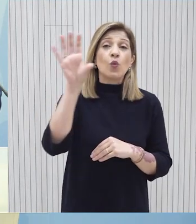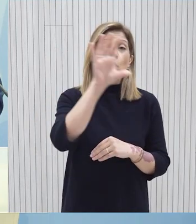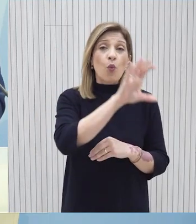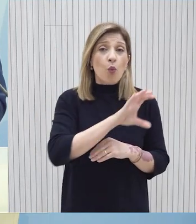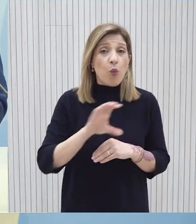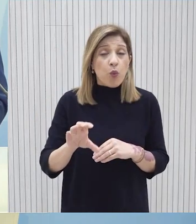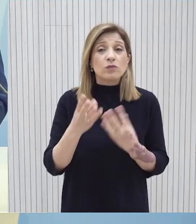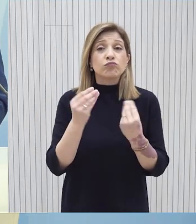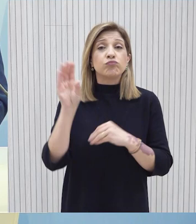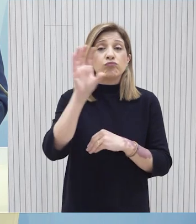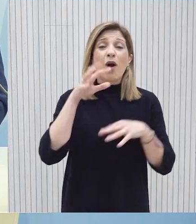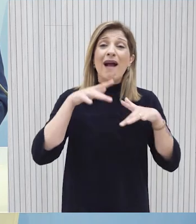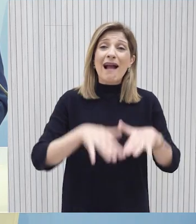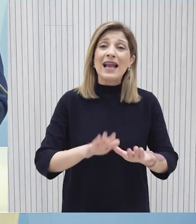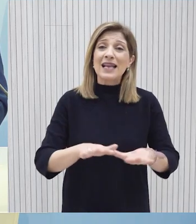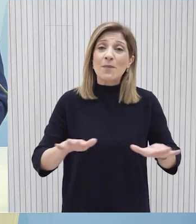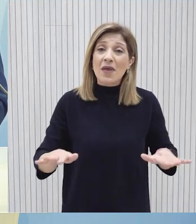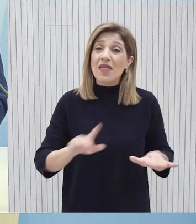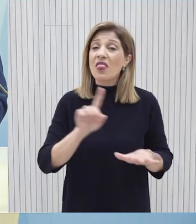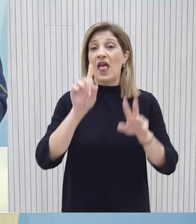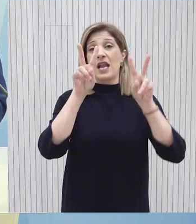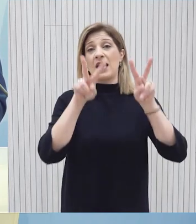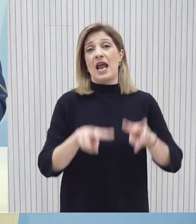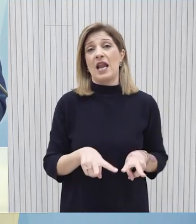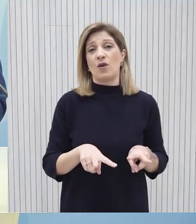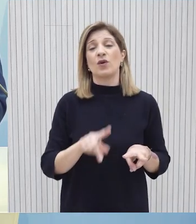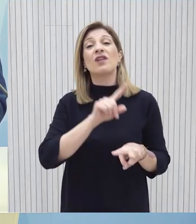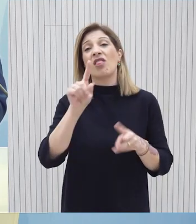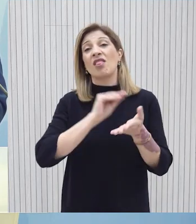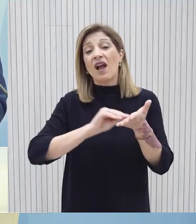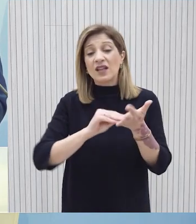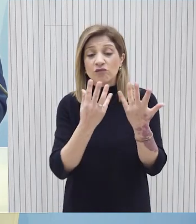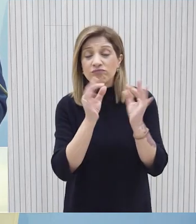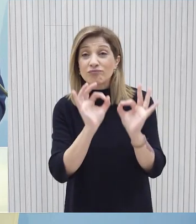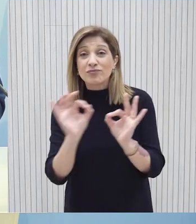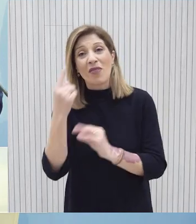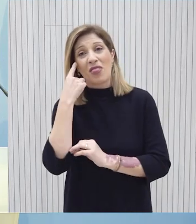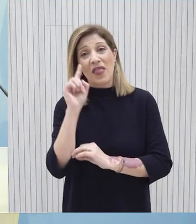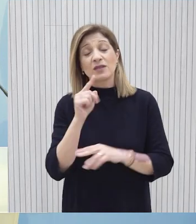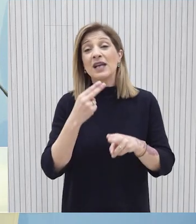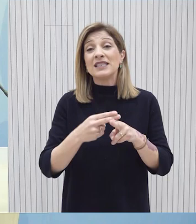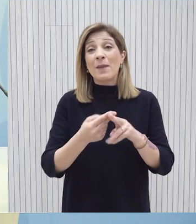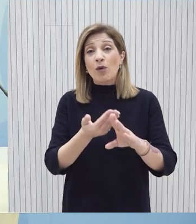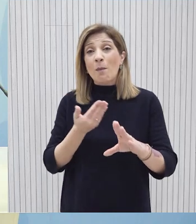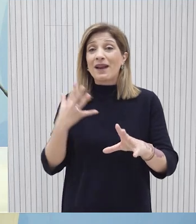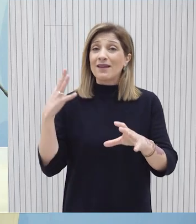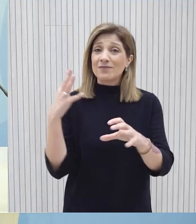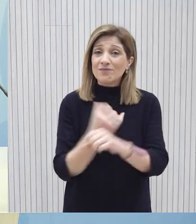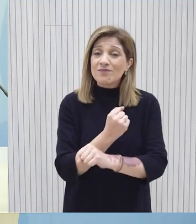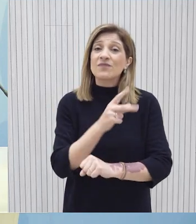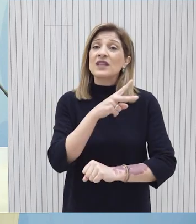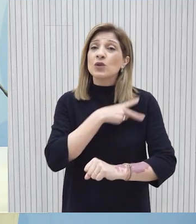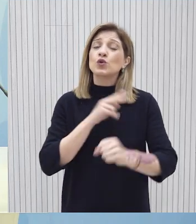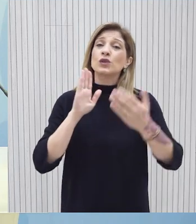πολλές περιπτώσεις καρκίνου των παιδιών δεν αναγνωρίζονται ή δεν καταγράφονται ορθά. Η έγκαιρη διάγνωση και η ορθή